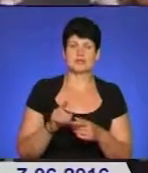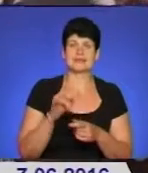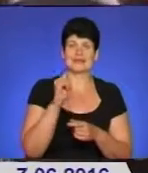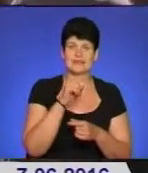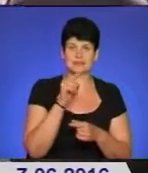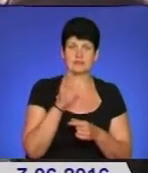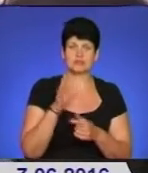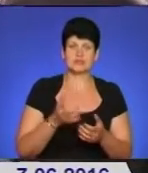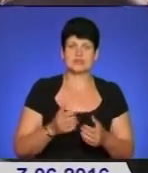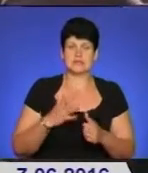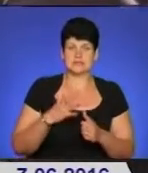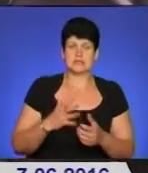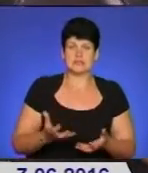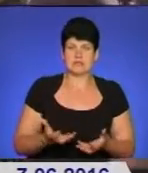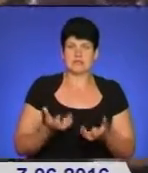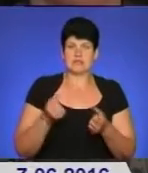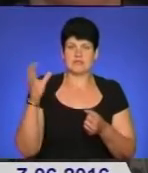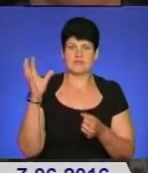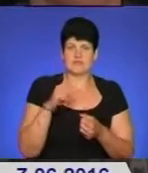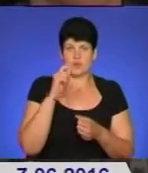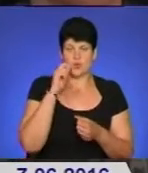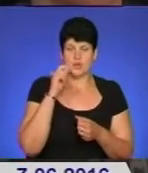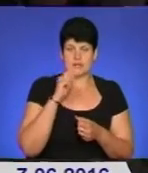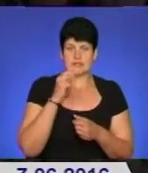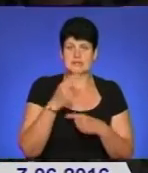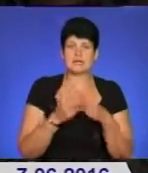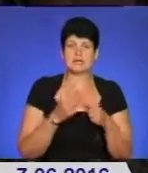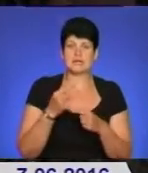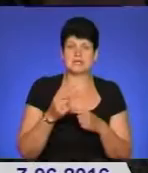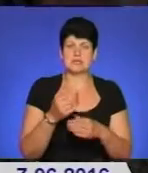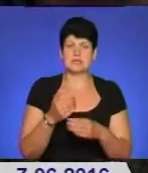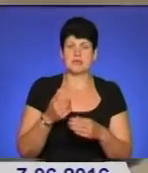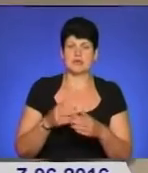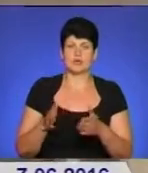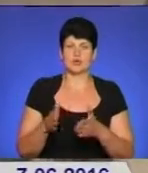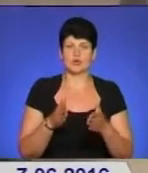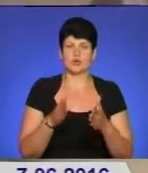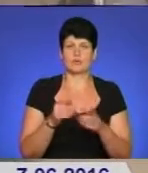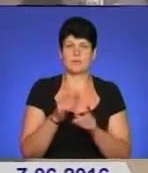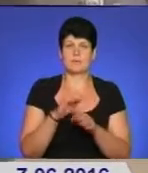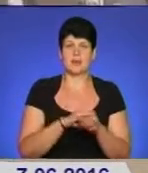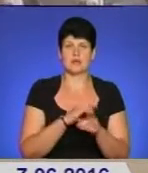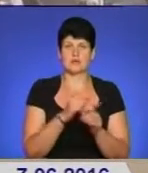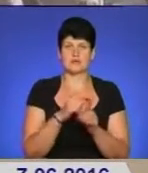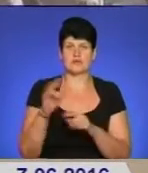вони, буде триматися вся наша Україна. За традицією бійців перед дорогою благословили священників.